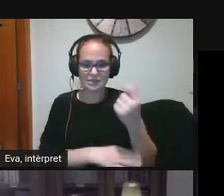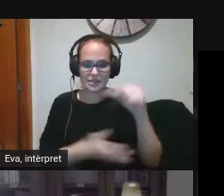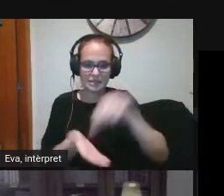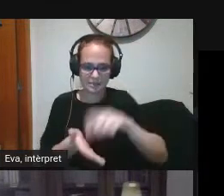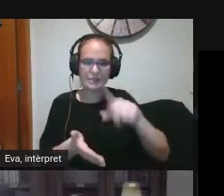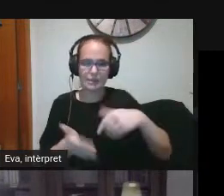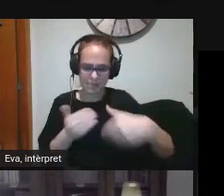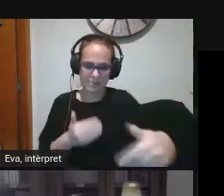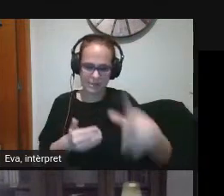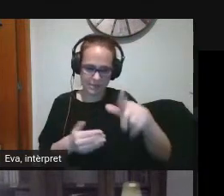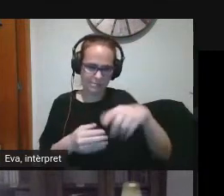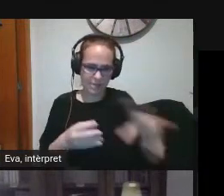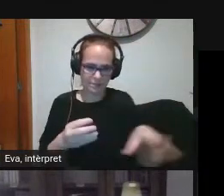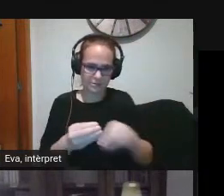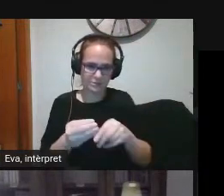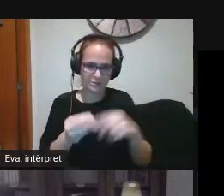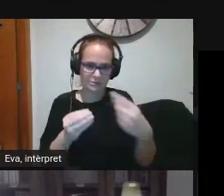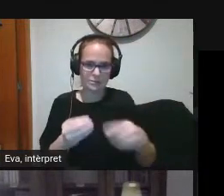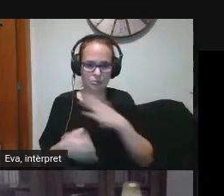està a l'abast de tothom